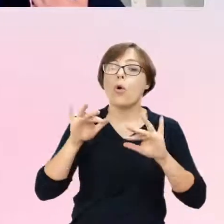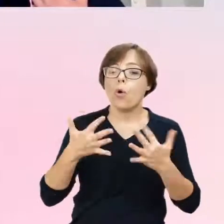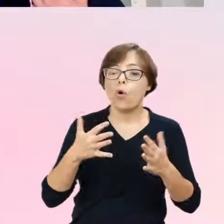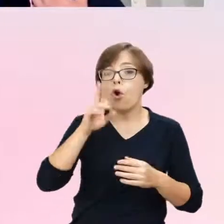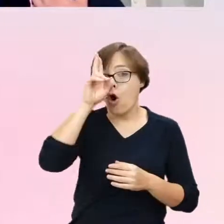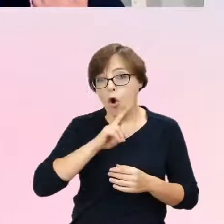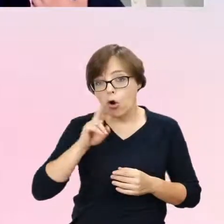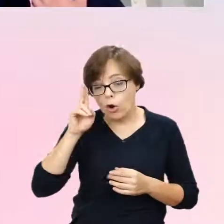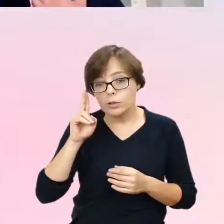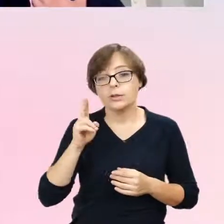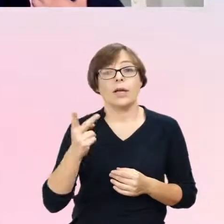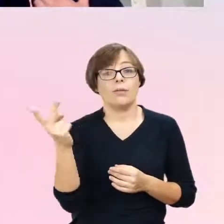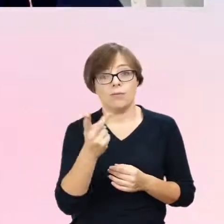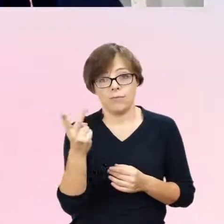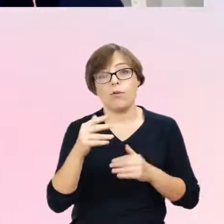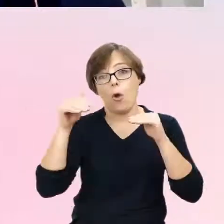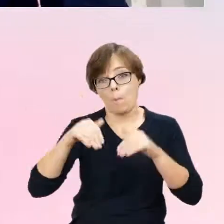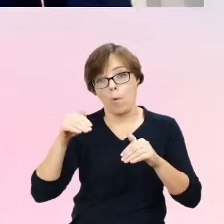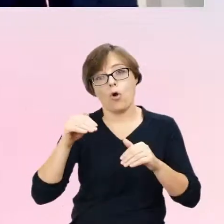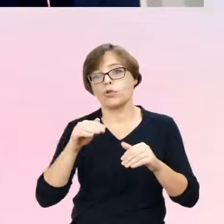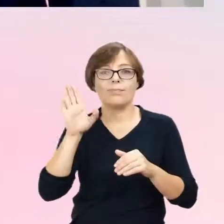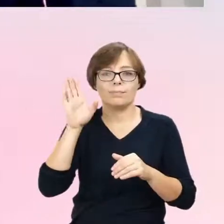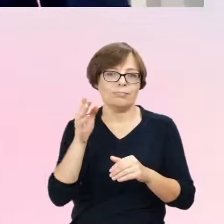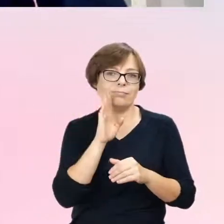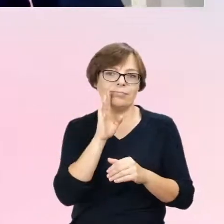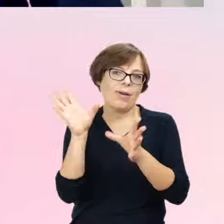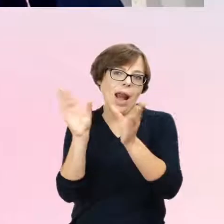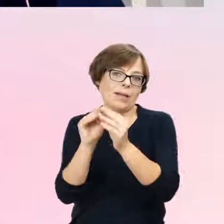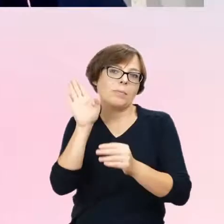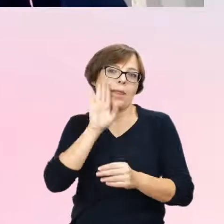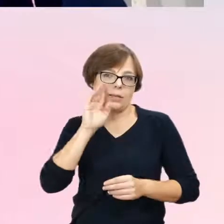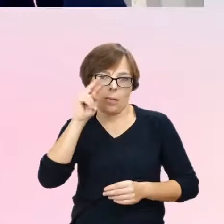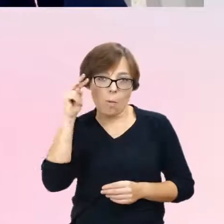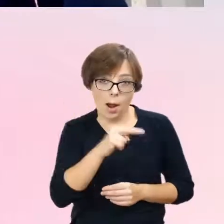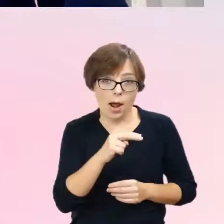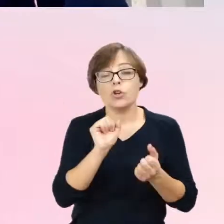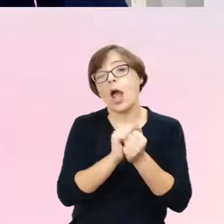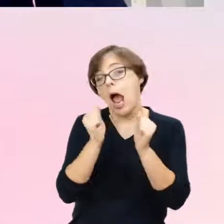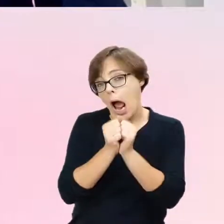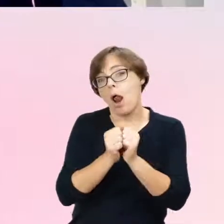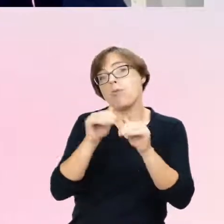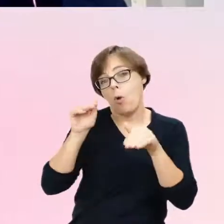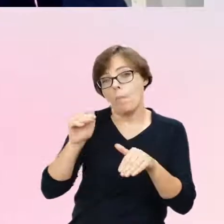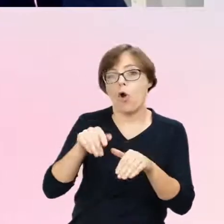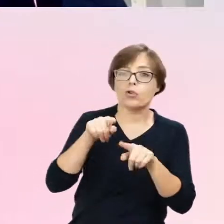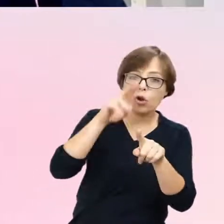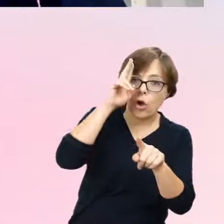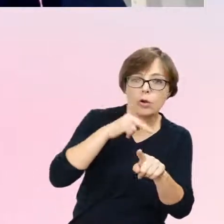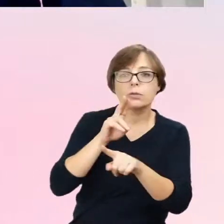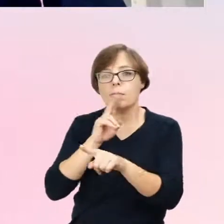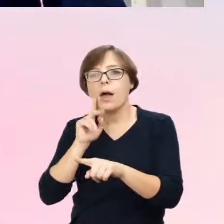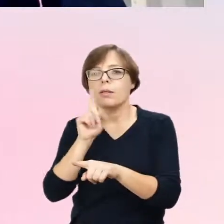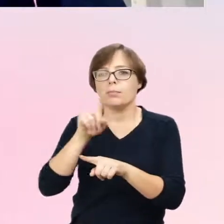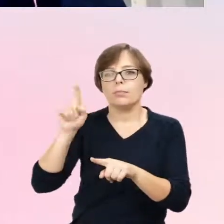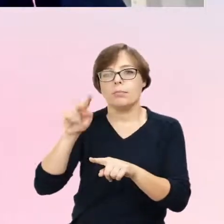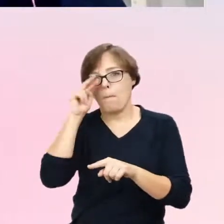może być taka, że rodzice mogą mieć jedno spojrzenie na zjawisko transportu, a właściwie mogą mieć różne przeciwstawne spojrzenia, albo rodzice mogą